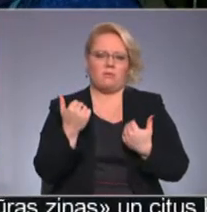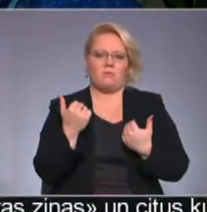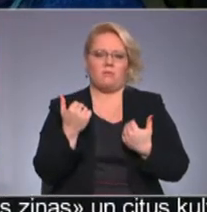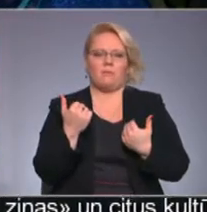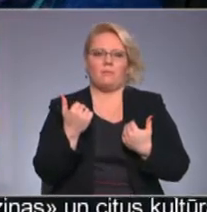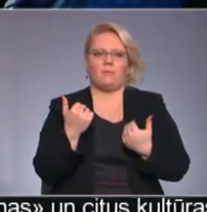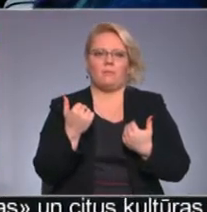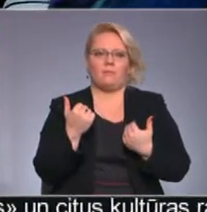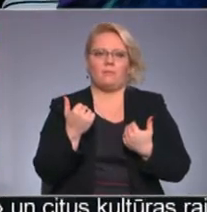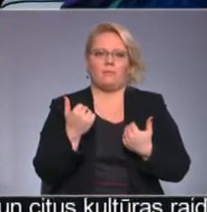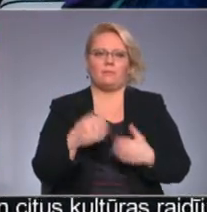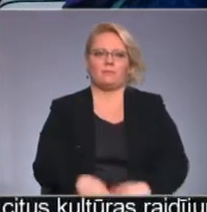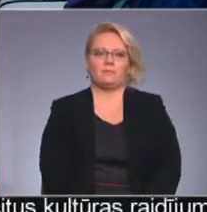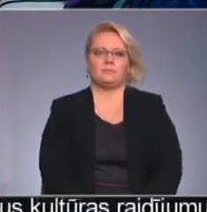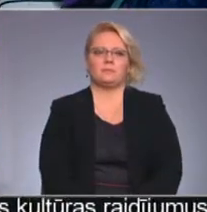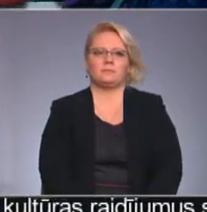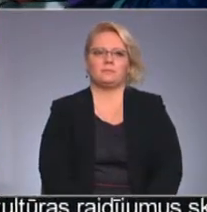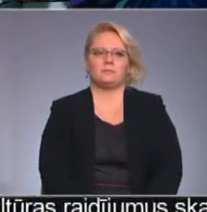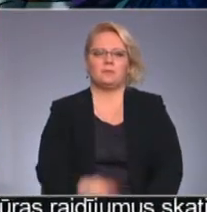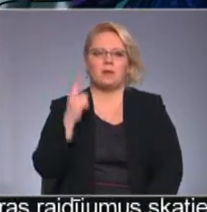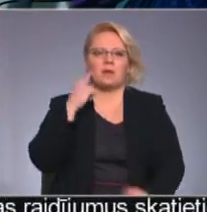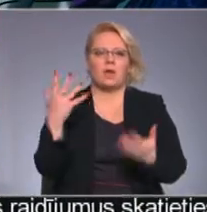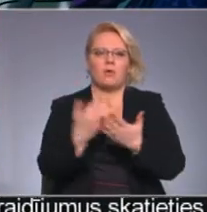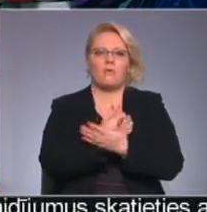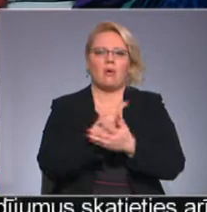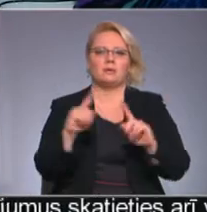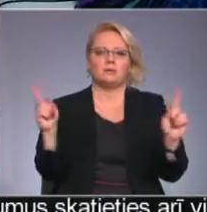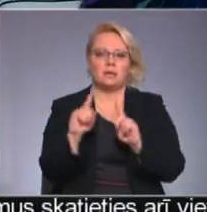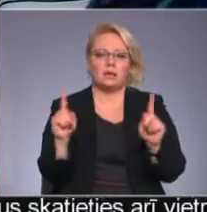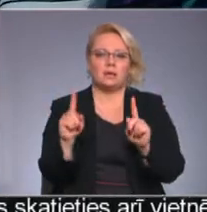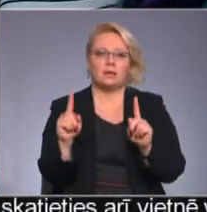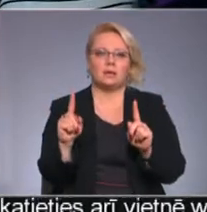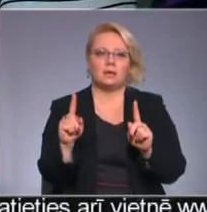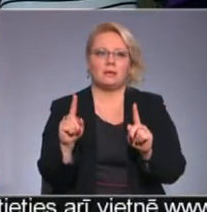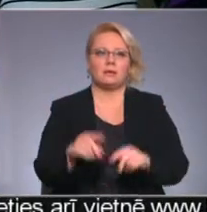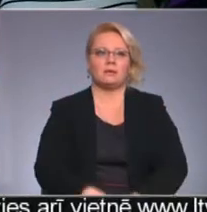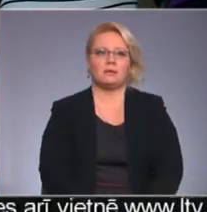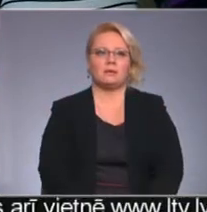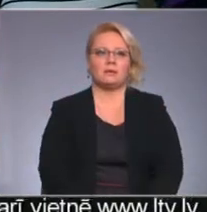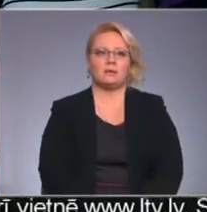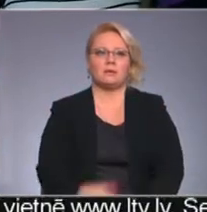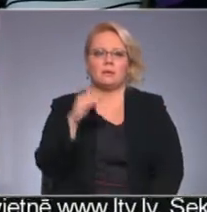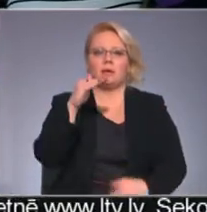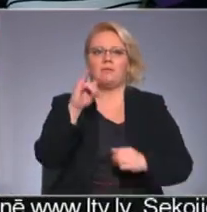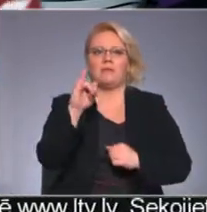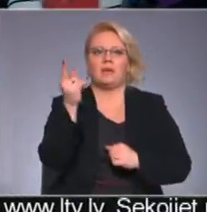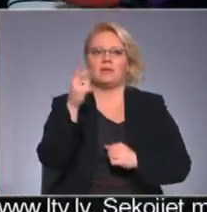ieguvējus ir Miķelis Pišers.